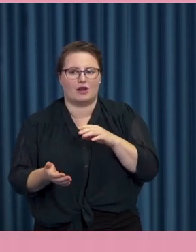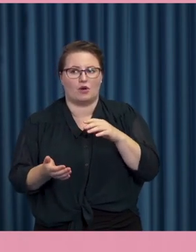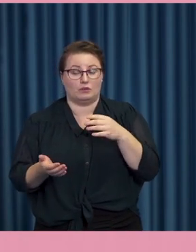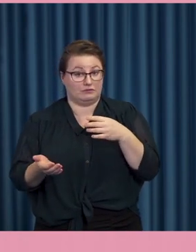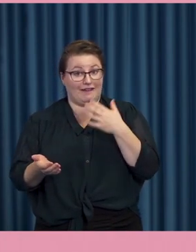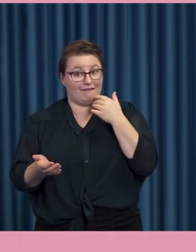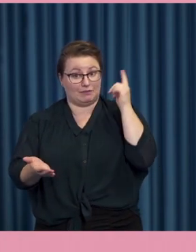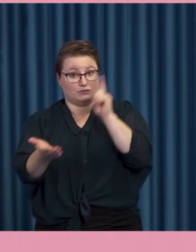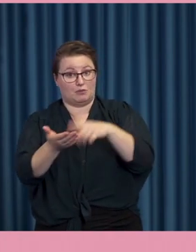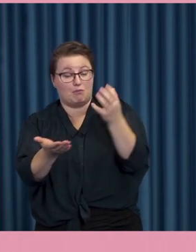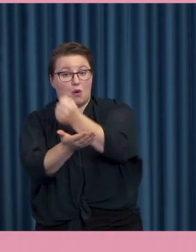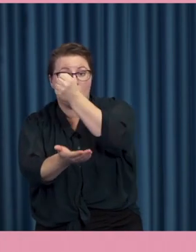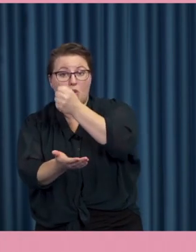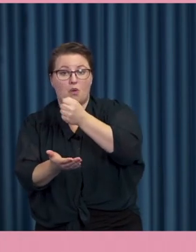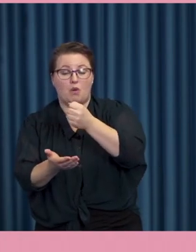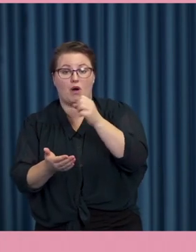vårt samhälle.